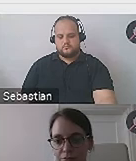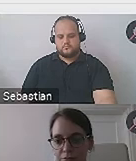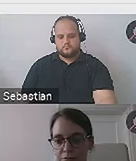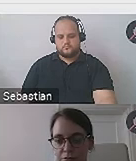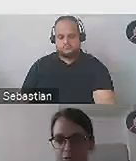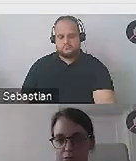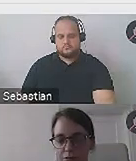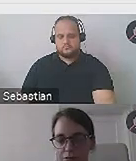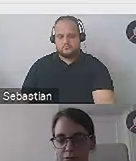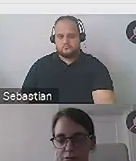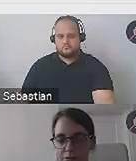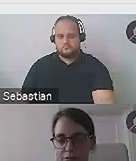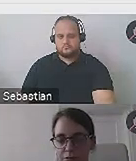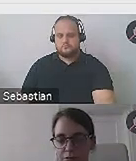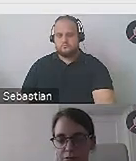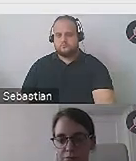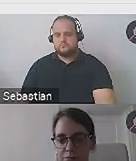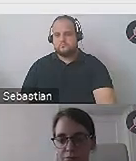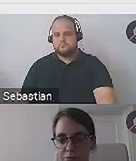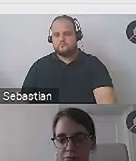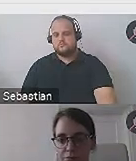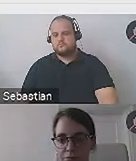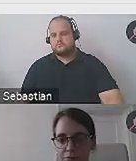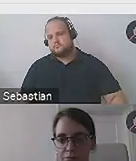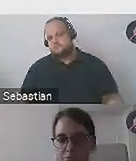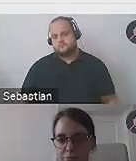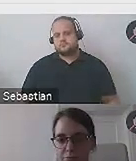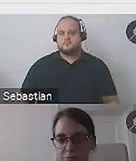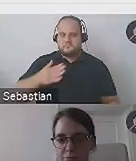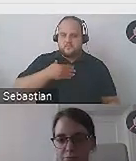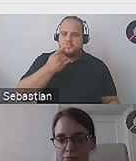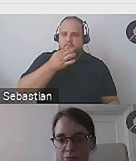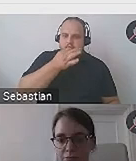Ops, zaraz zobaczymy. O, mamy jakieś pytanie.